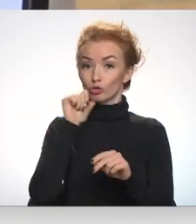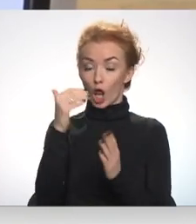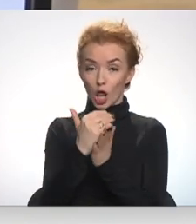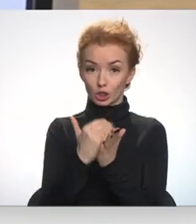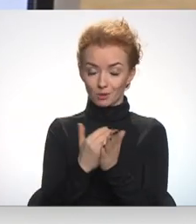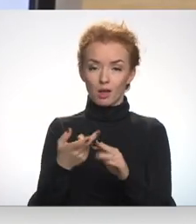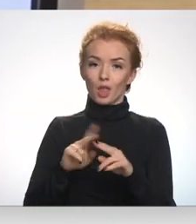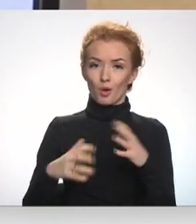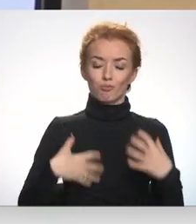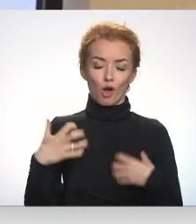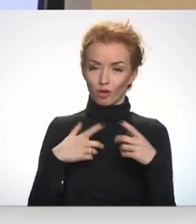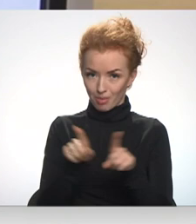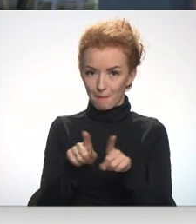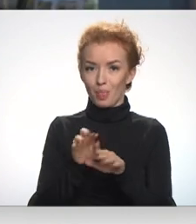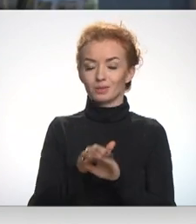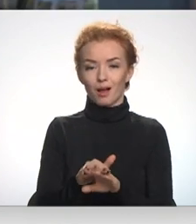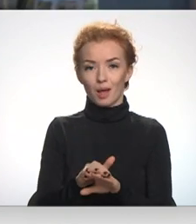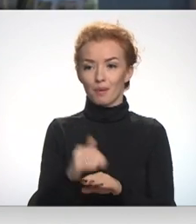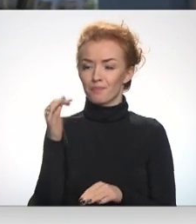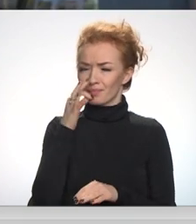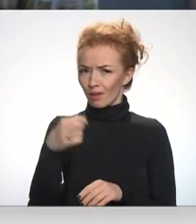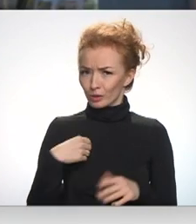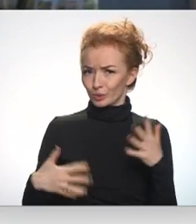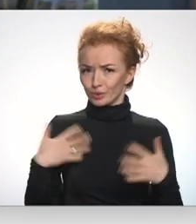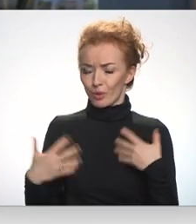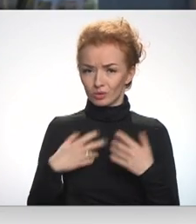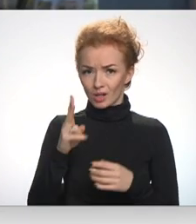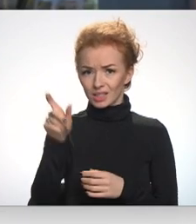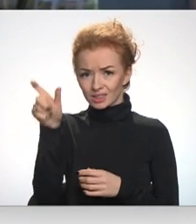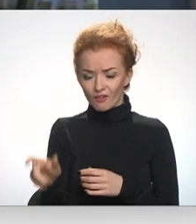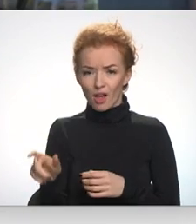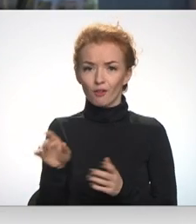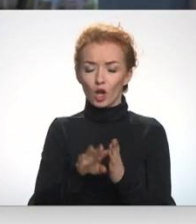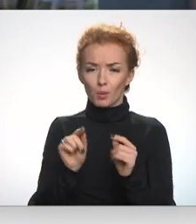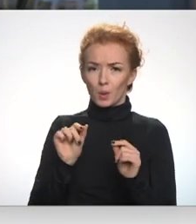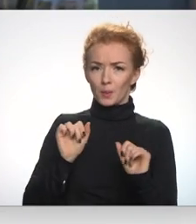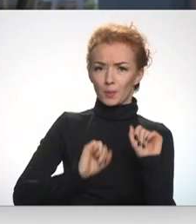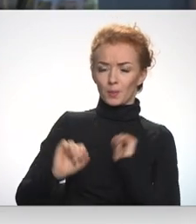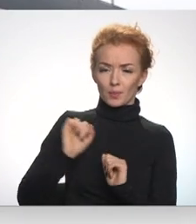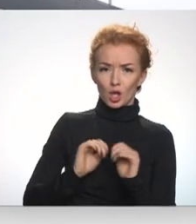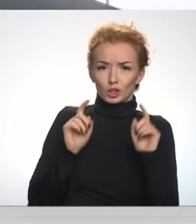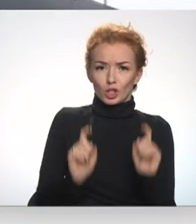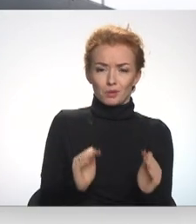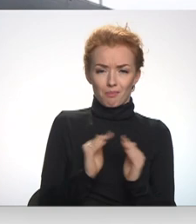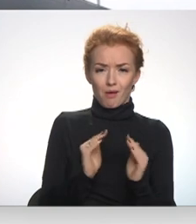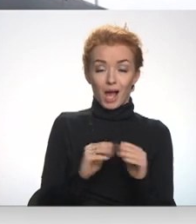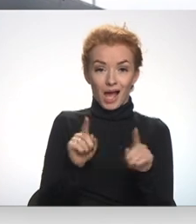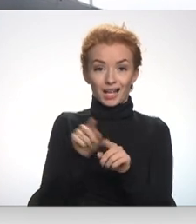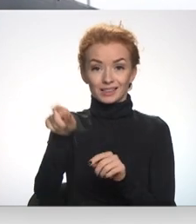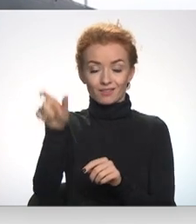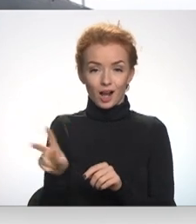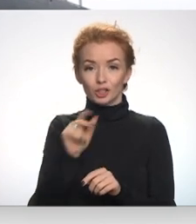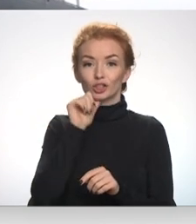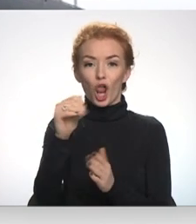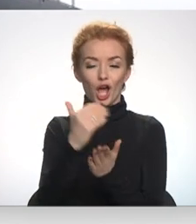bažas nozarē joprojām pastau. Es bažījos par to, ka cilvēki vienkārši ir piesardzīgāki un ka viņi neiziet no mājām arī tie, kas ir zaļajā režīmā.